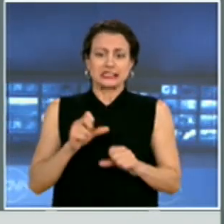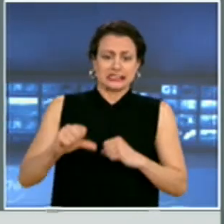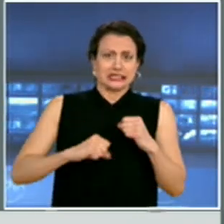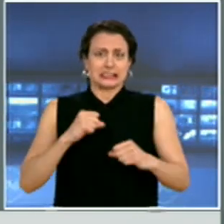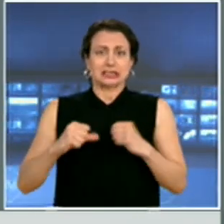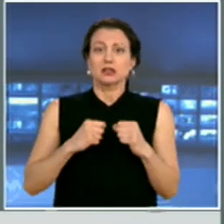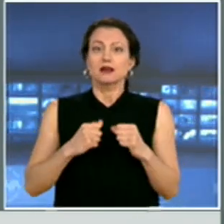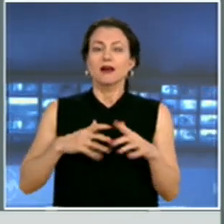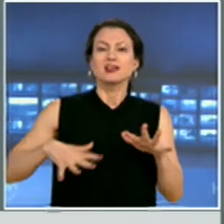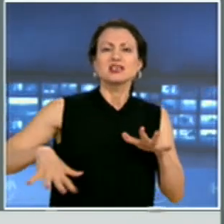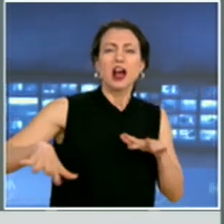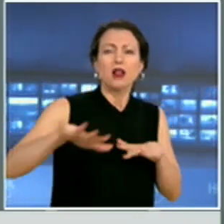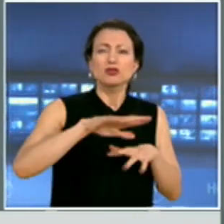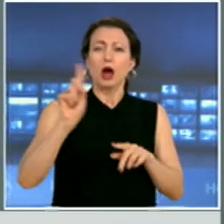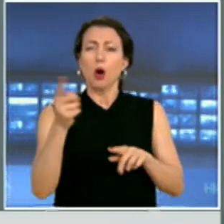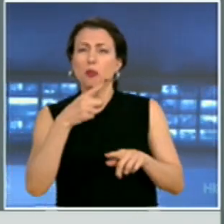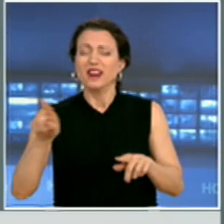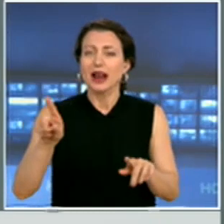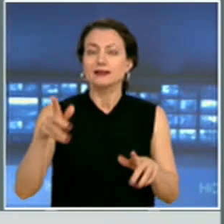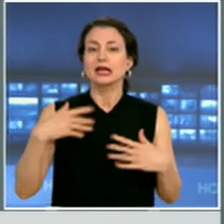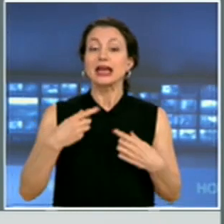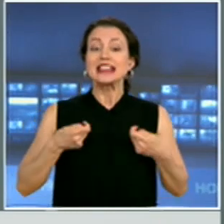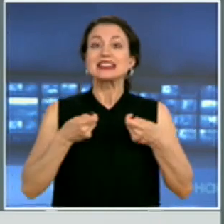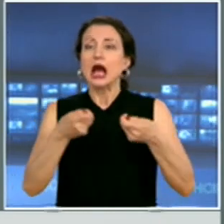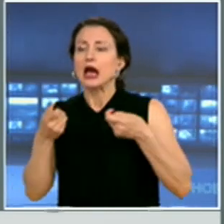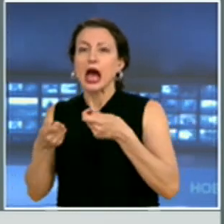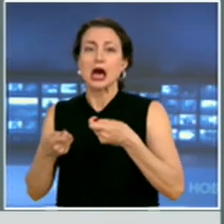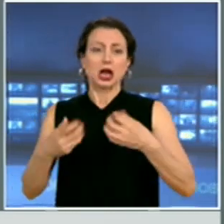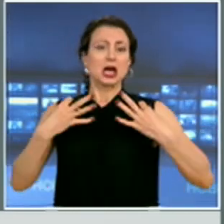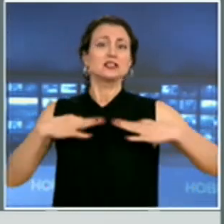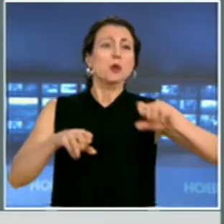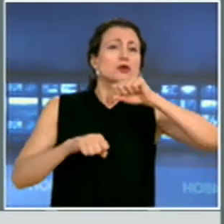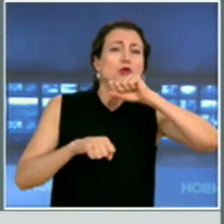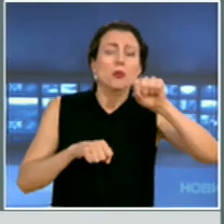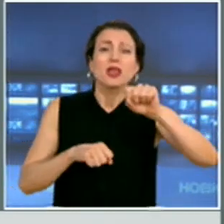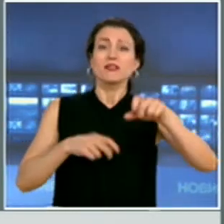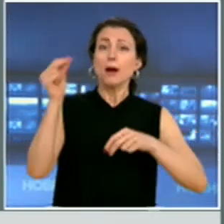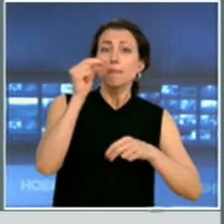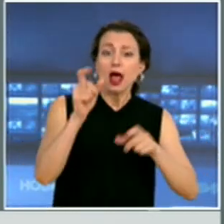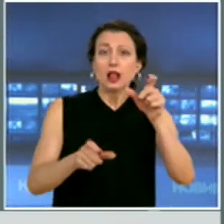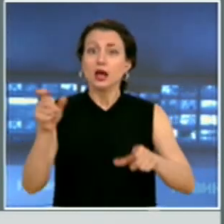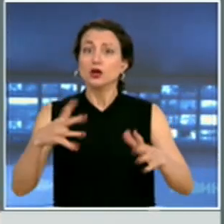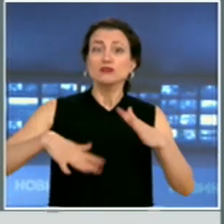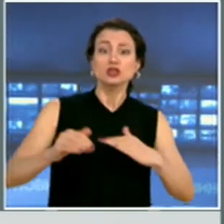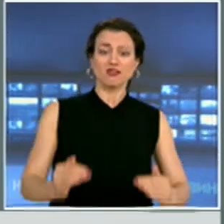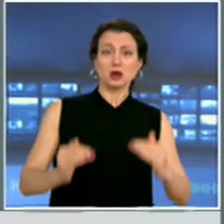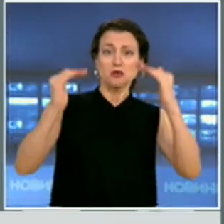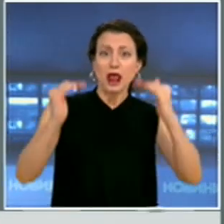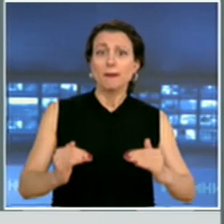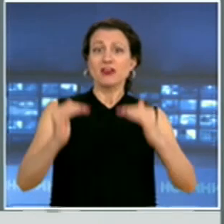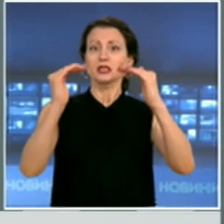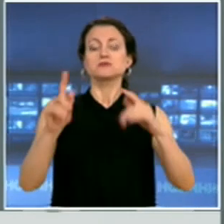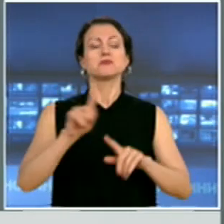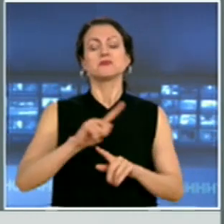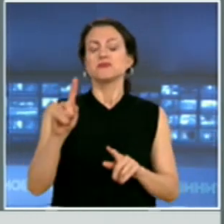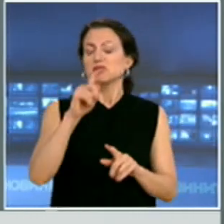управлението накара свободолюбиве българи от всички възрасти, независимо от политическите се престрастия, да